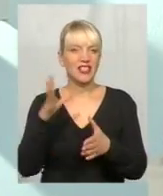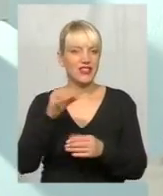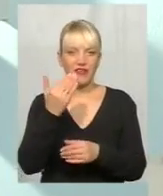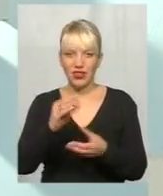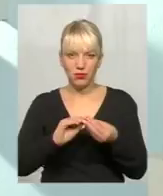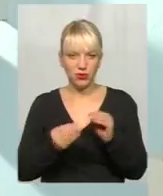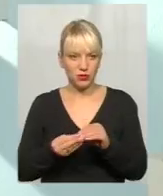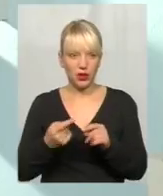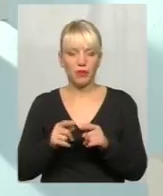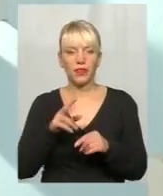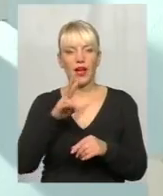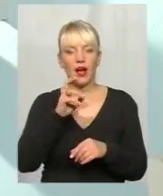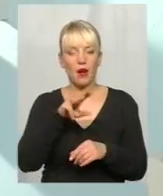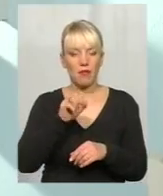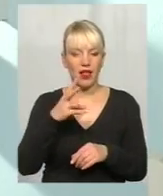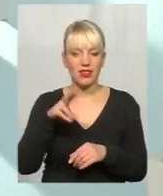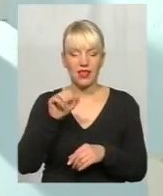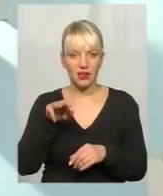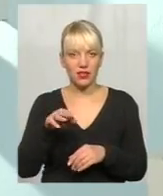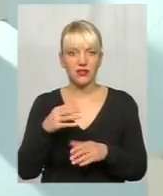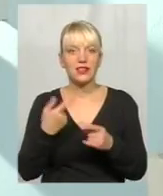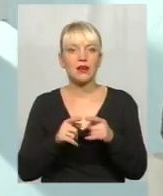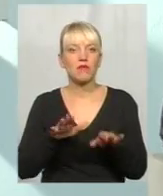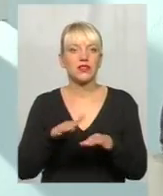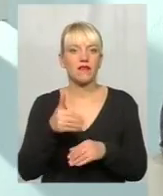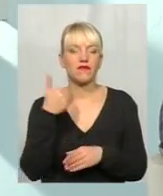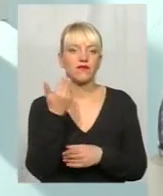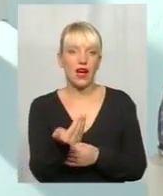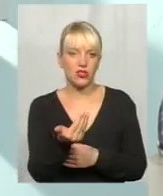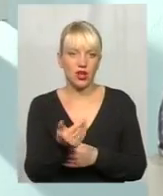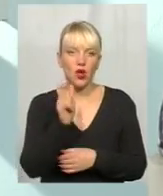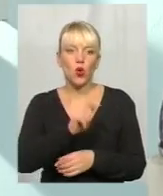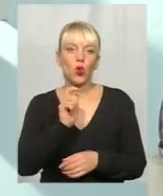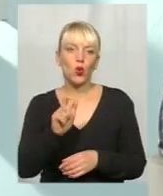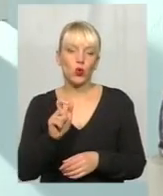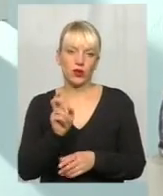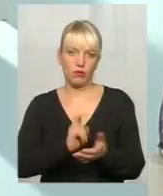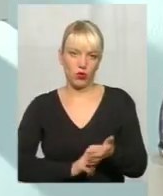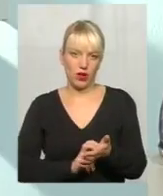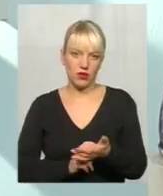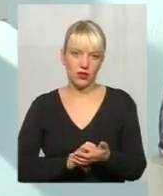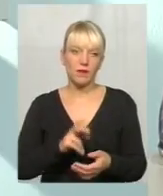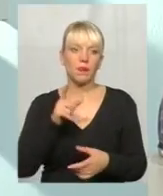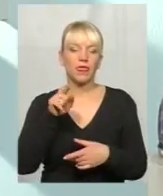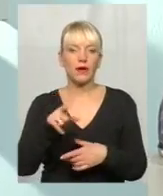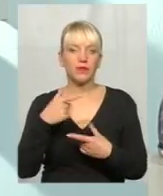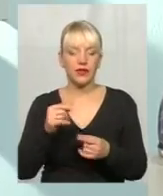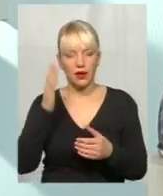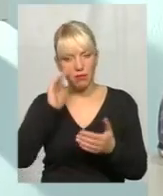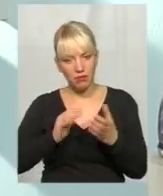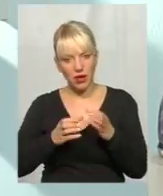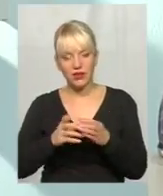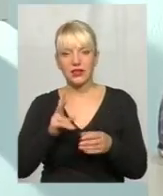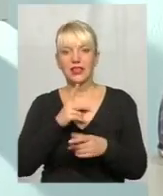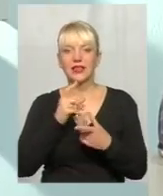хоча мандат розігрується, там місцевий ваш, от в чому проблема, тобто, люди бояться, там, партії і кандидати не